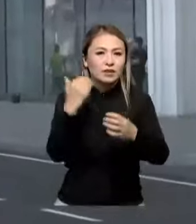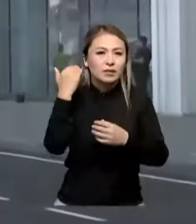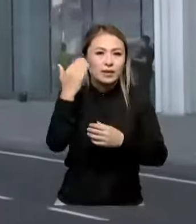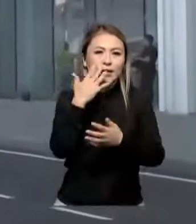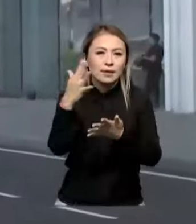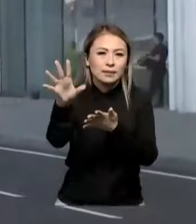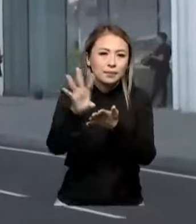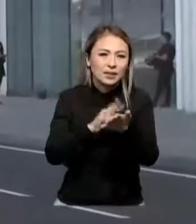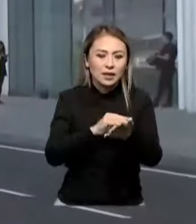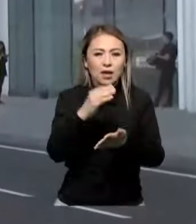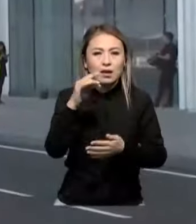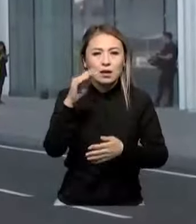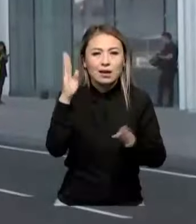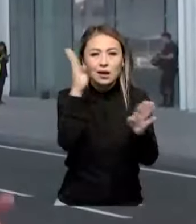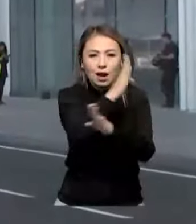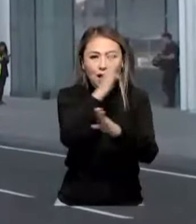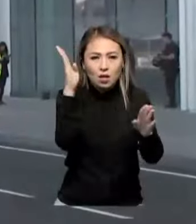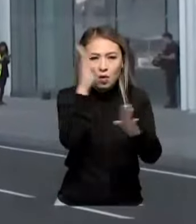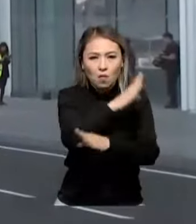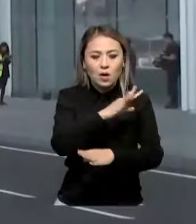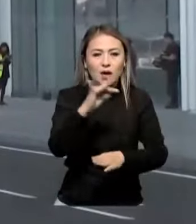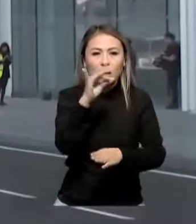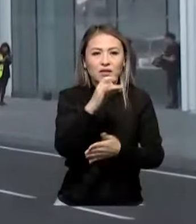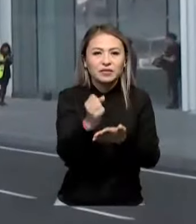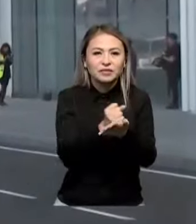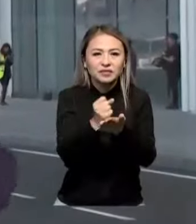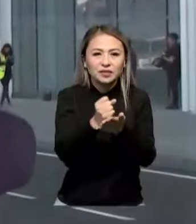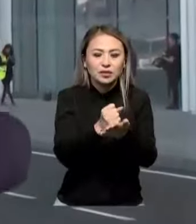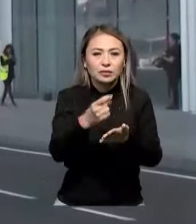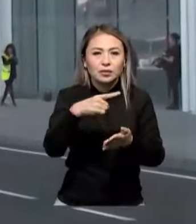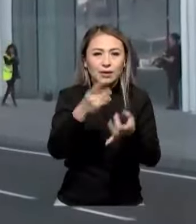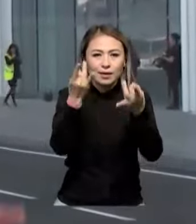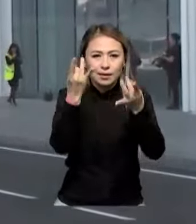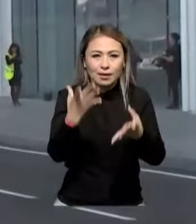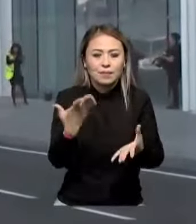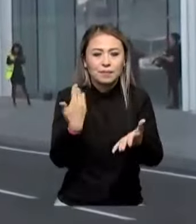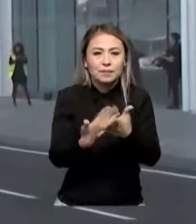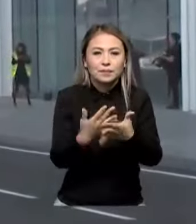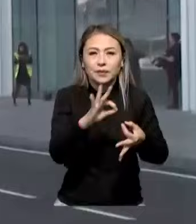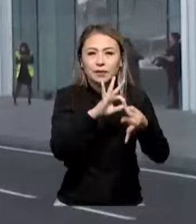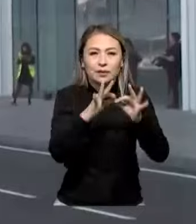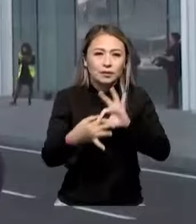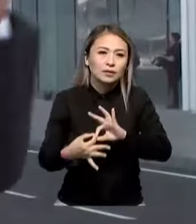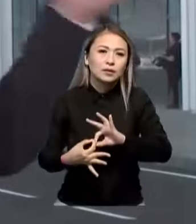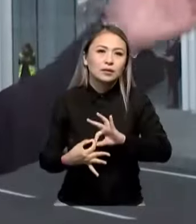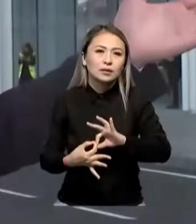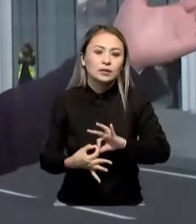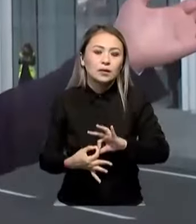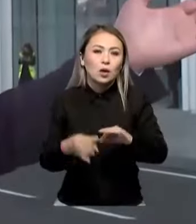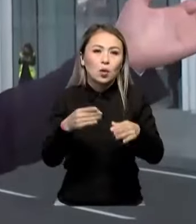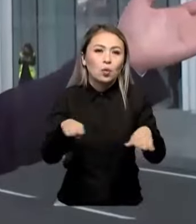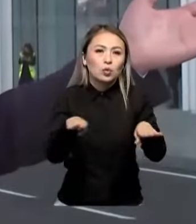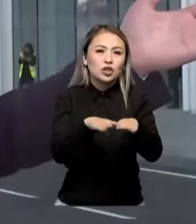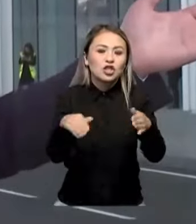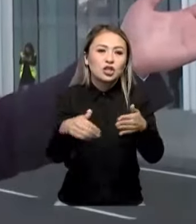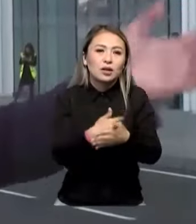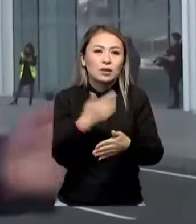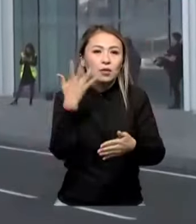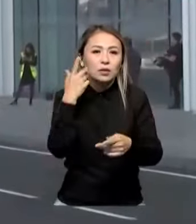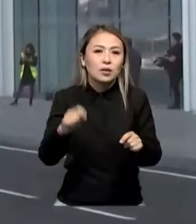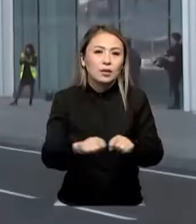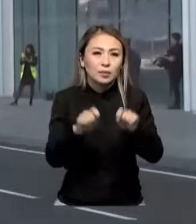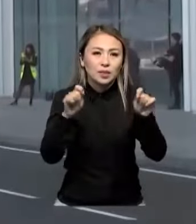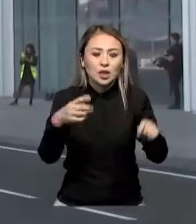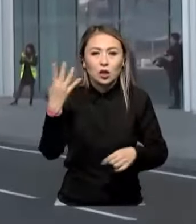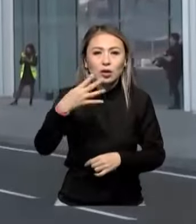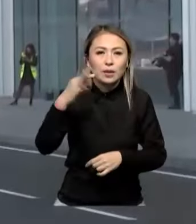экологиялық ғимарат және ресурт емілігіне бағдарланған жүйе, яғни қарапай мысал мен түсіндіре кететін болсақ. Осы жаңа терминалды пайдалану барысында